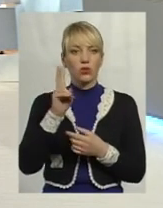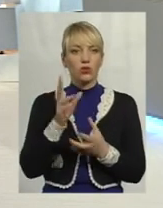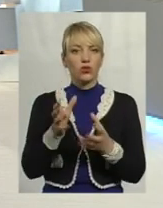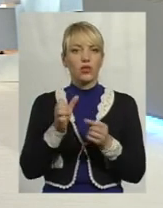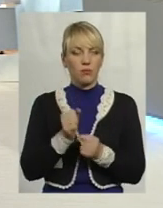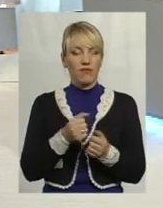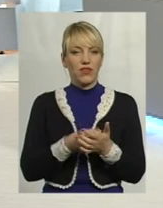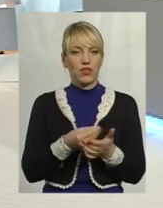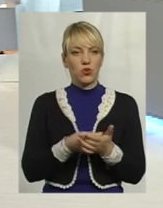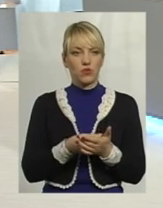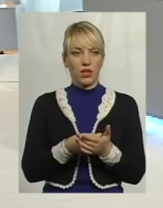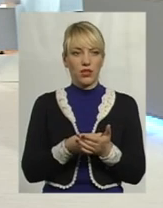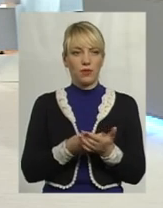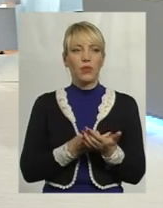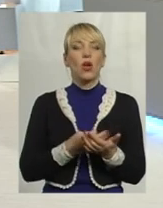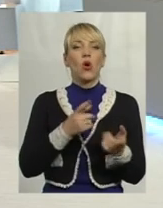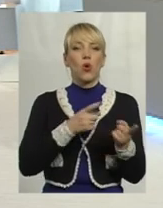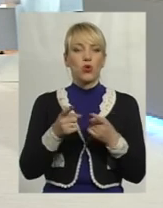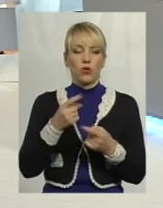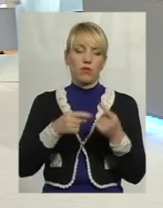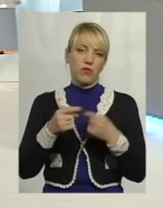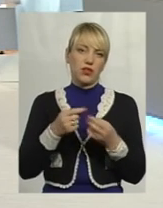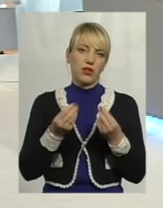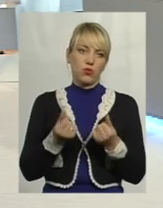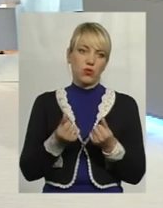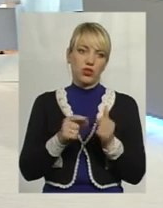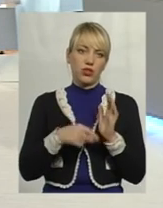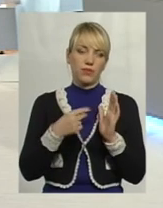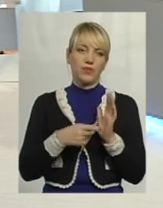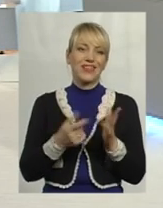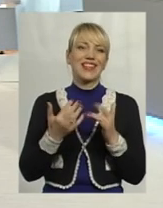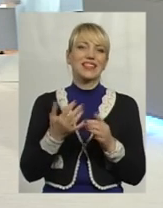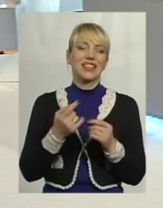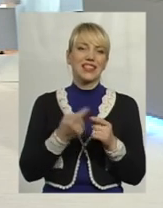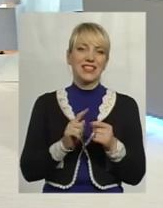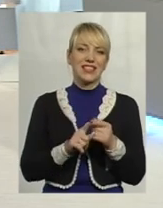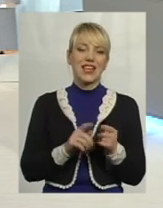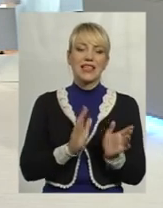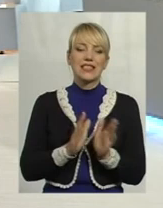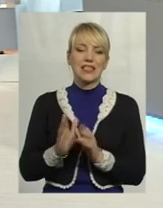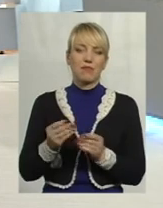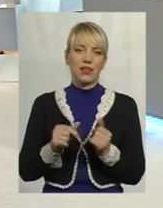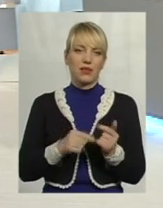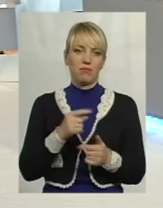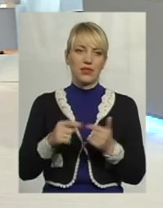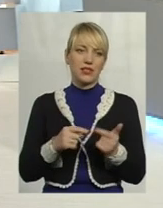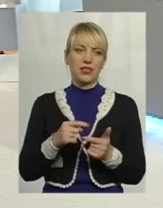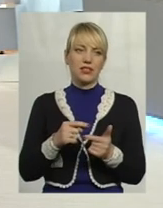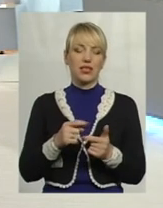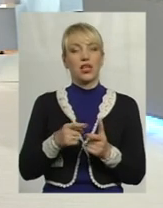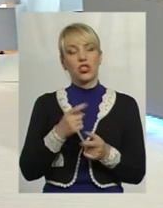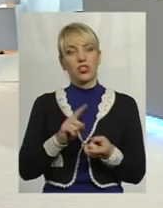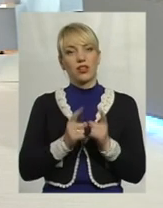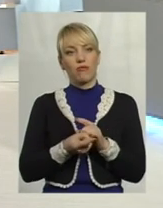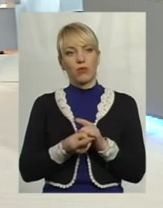фінансування, готові повертати кошти? Наскільки це стабільний бізнес, чи навпаки